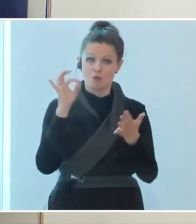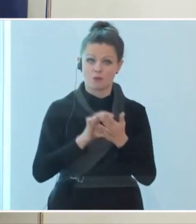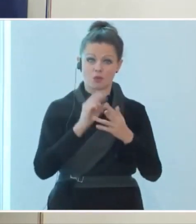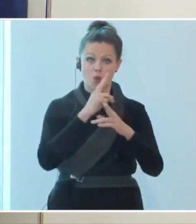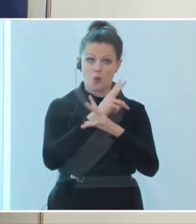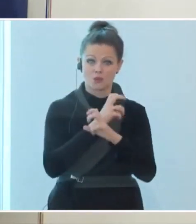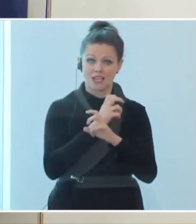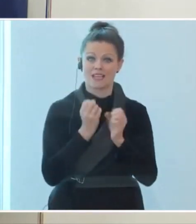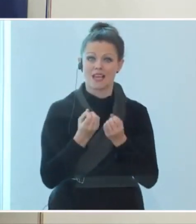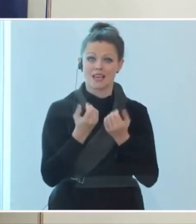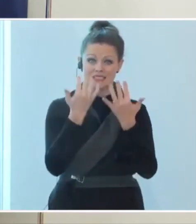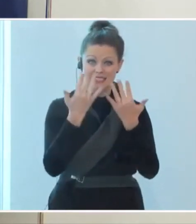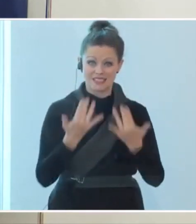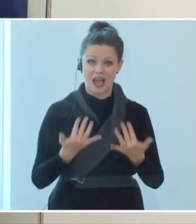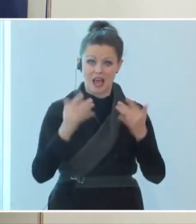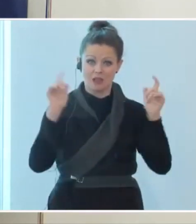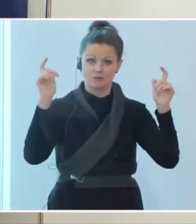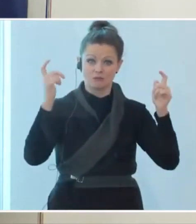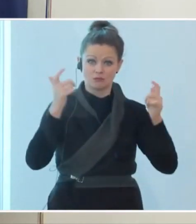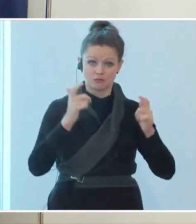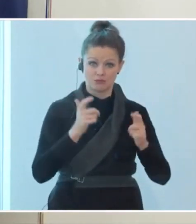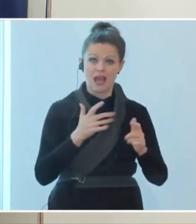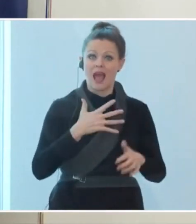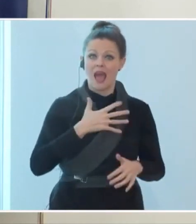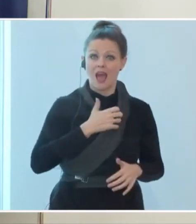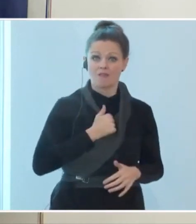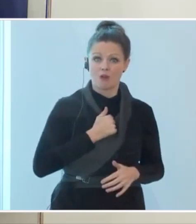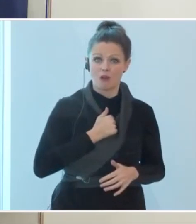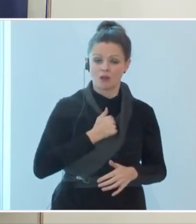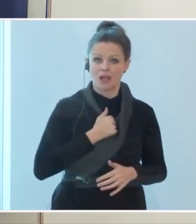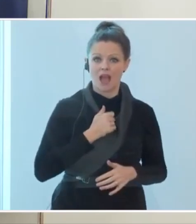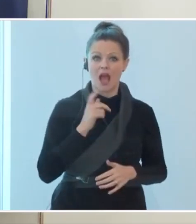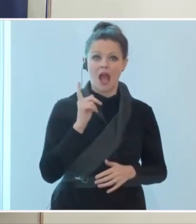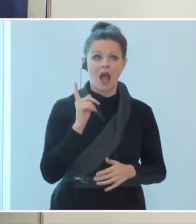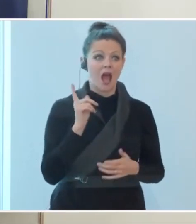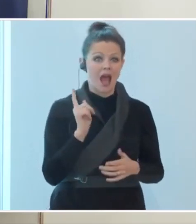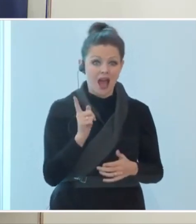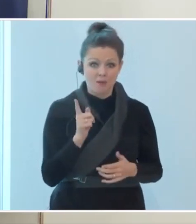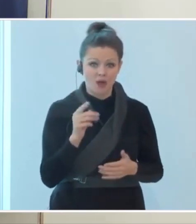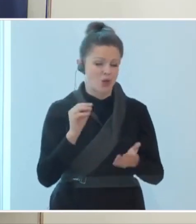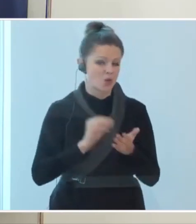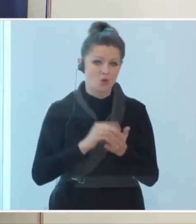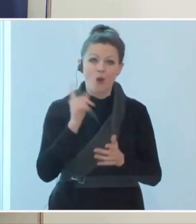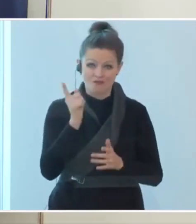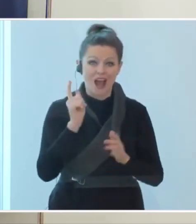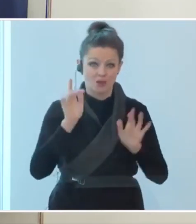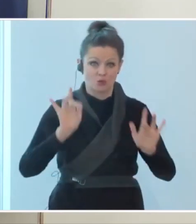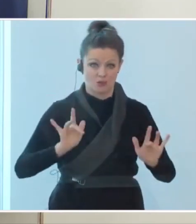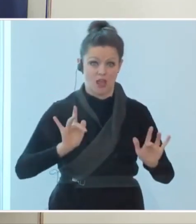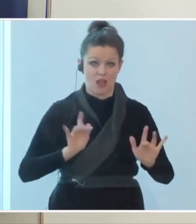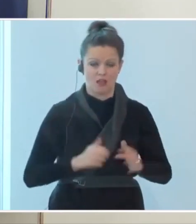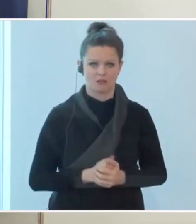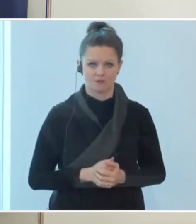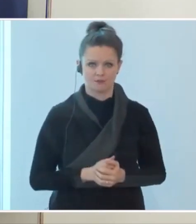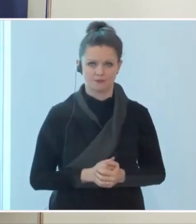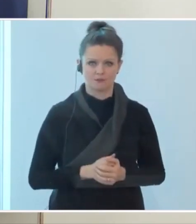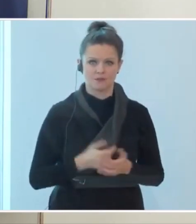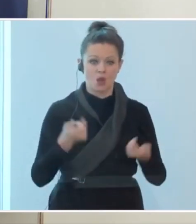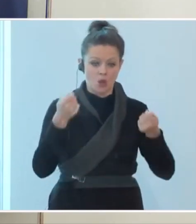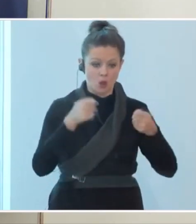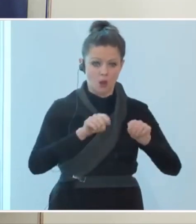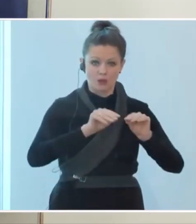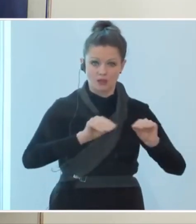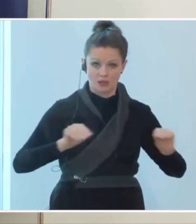die sind ein Erfolg, aber sie sind kein Grund zur Entwarnung. Wir haben aufgrund des Erfolgs des Lockdowns die